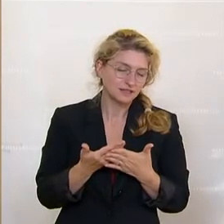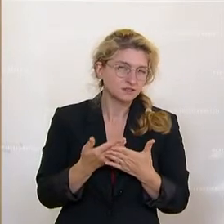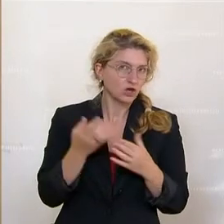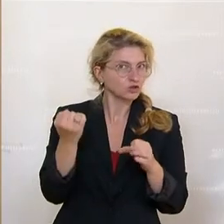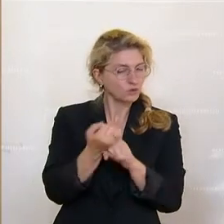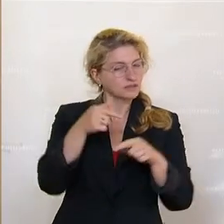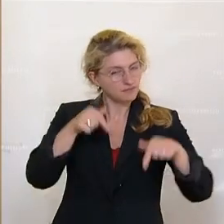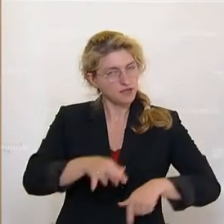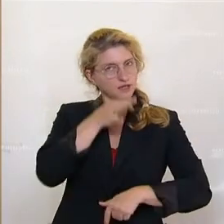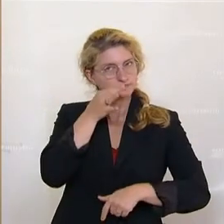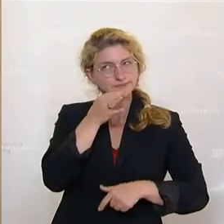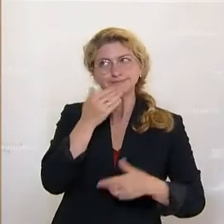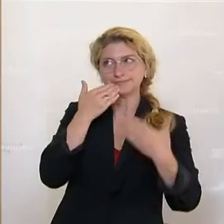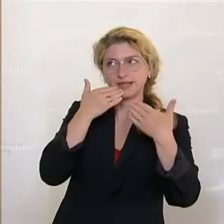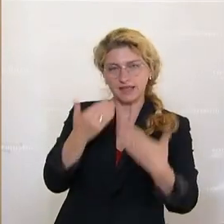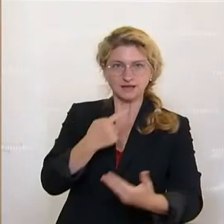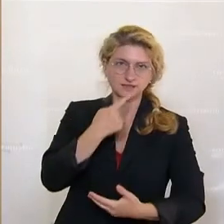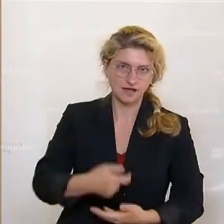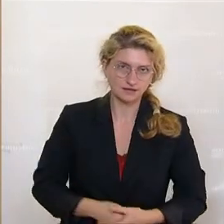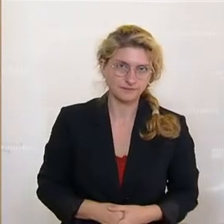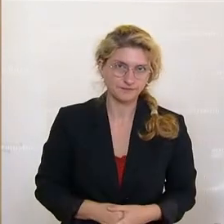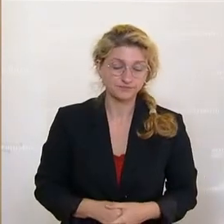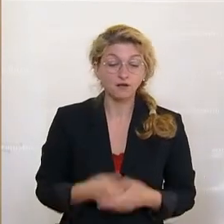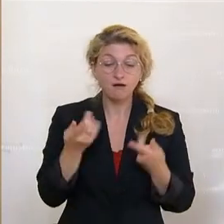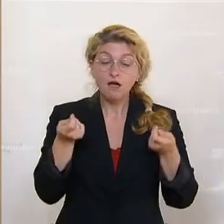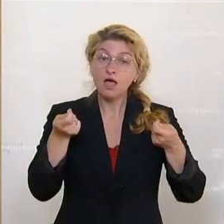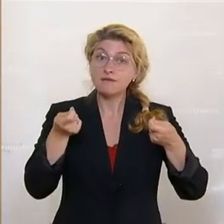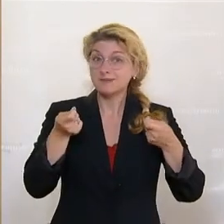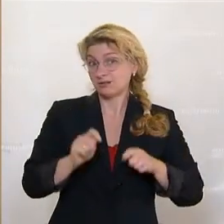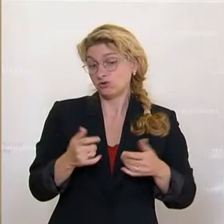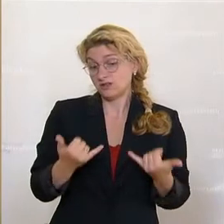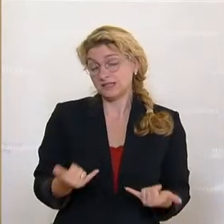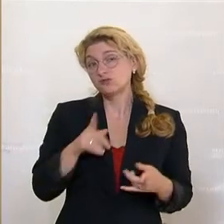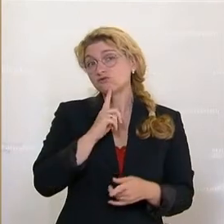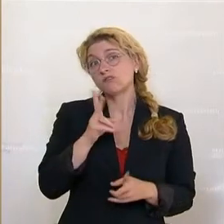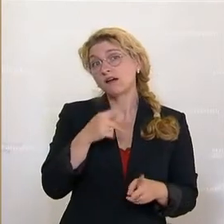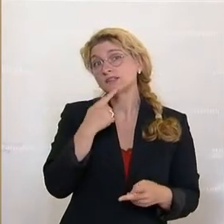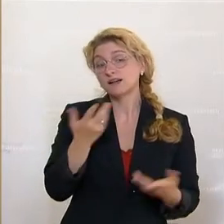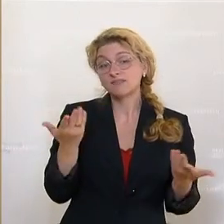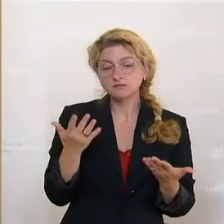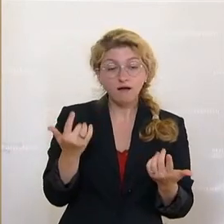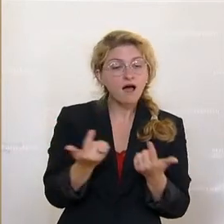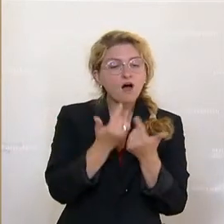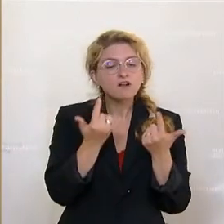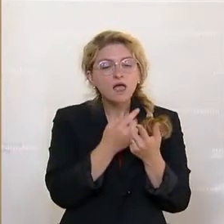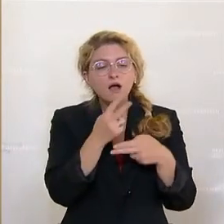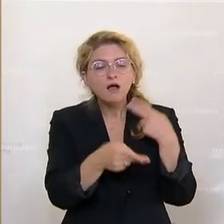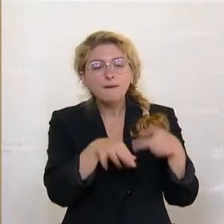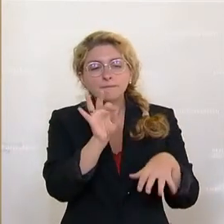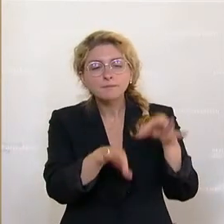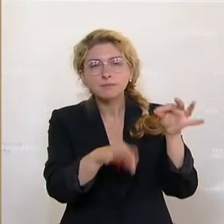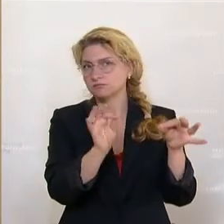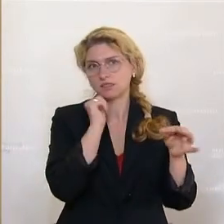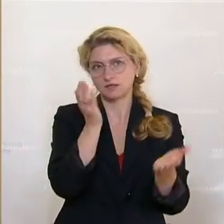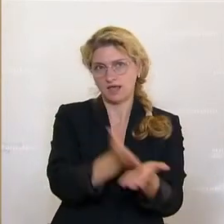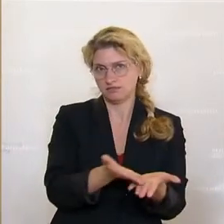zumindest hier von dieser Seite machen. Zum Abschluss kann ich nur eines sagen. Die Auftrierung hört nicht auf. Die Arbeit im